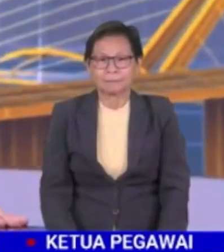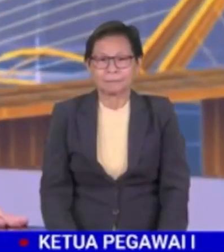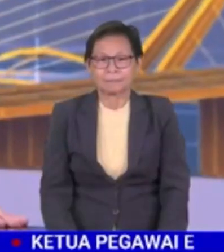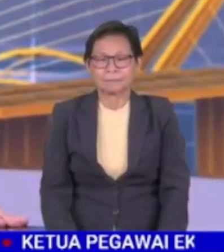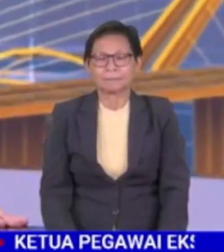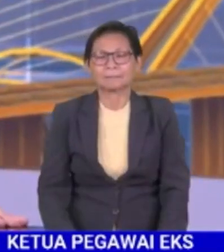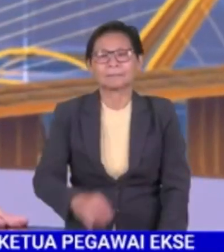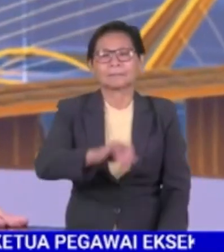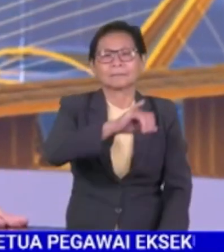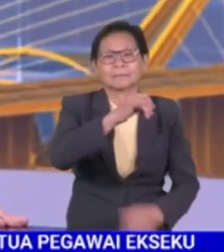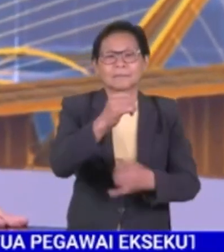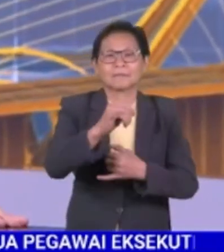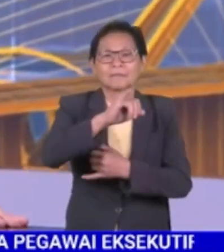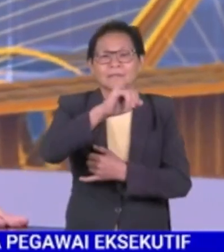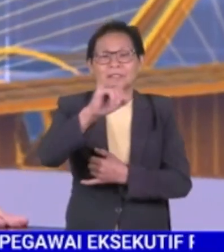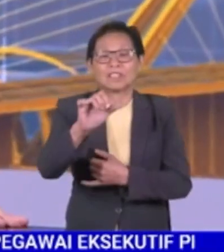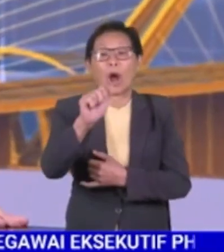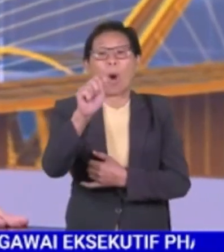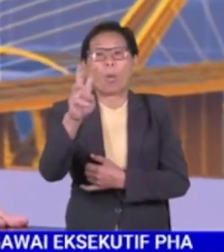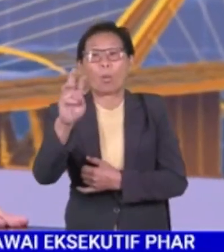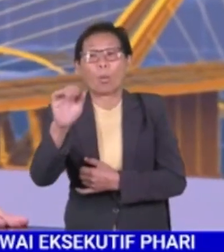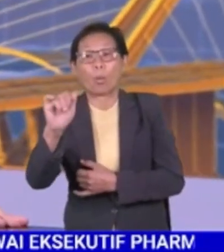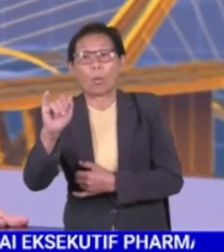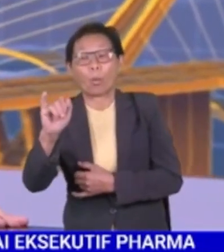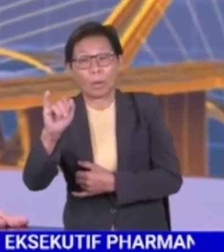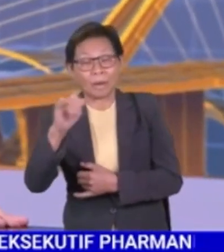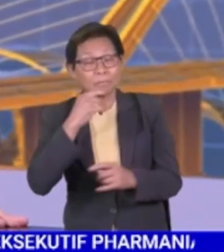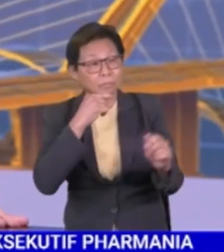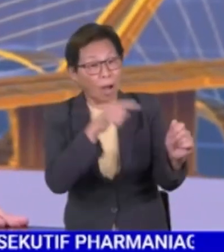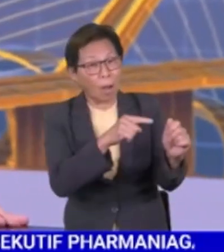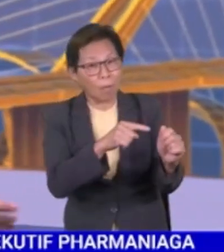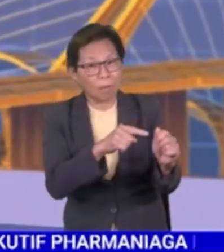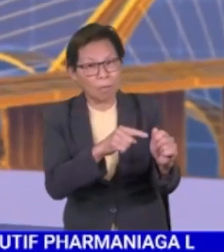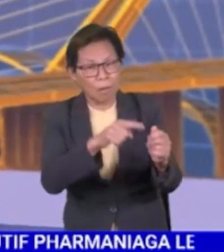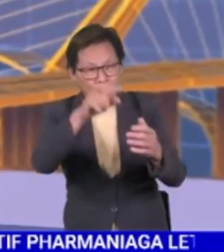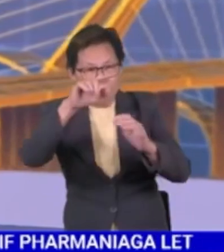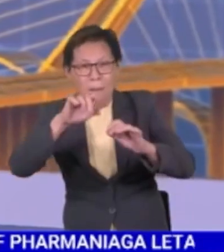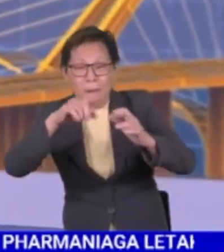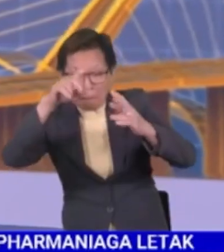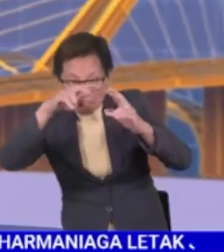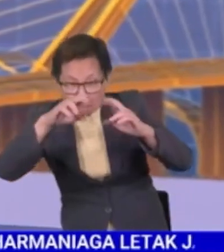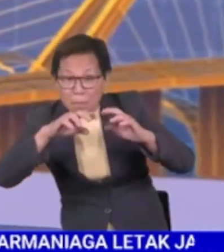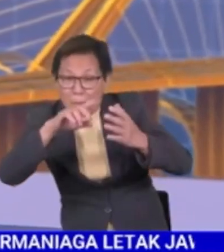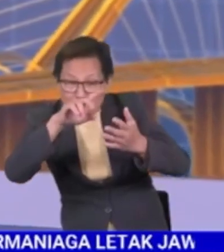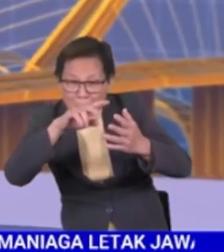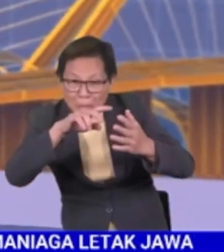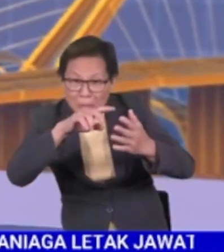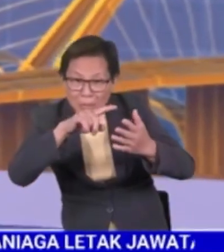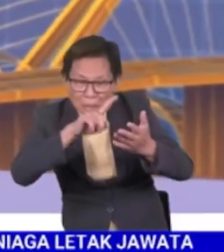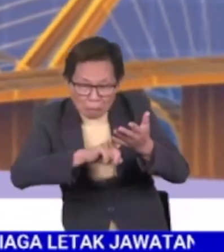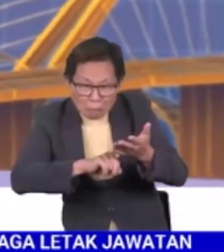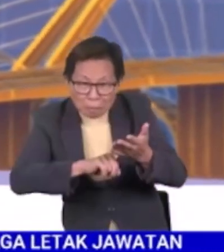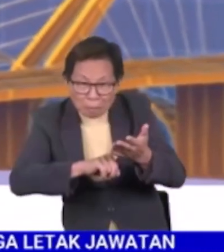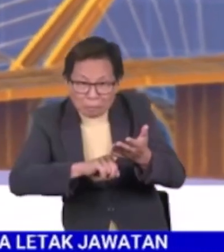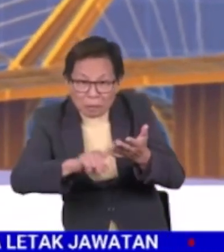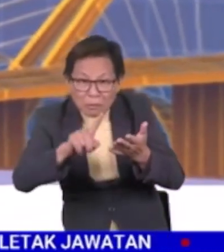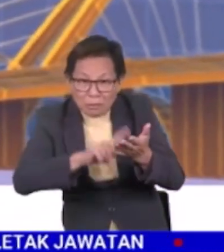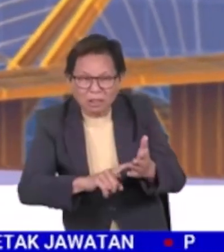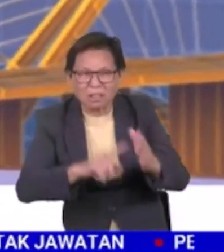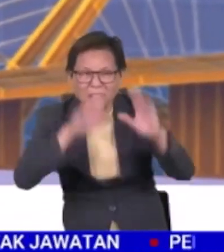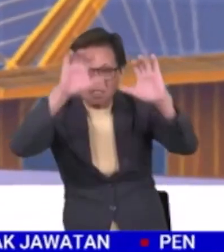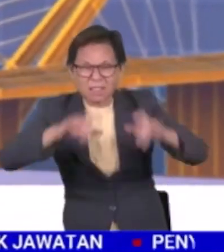Jabatan Agama Islam Wilayah Persekutuan Jawi diarah menyiasat satu perarakan yang dikatakan ada kaitan dengan gaya hidup sonsang.